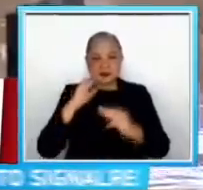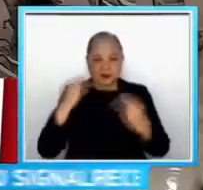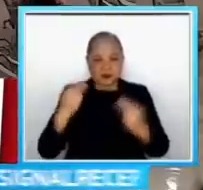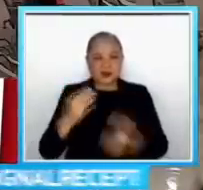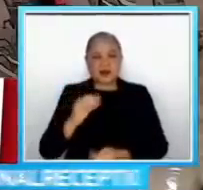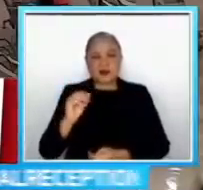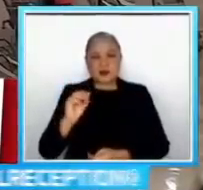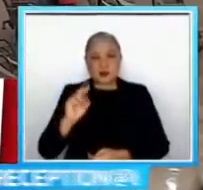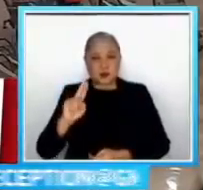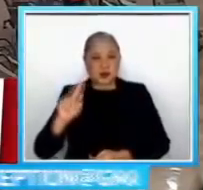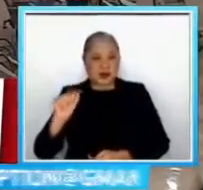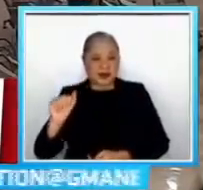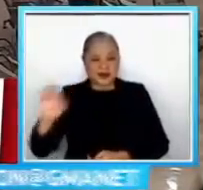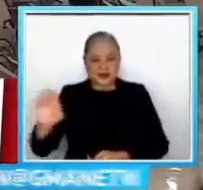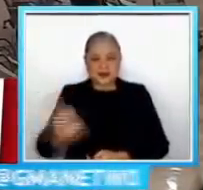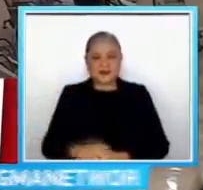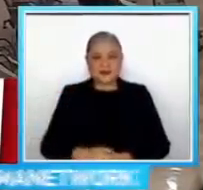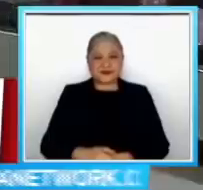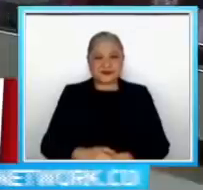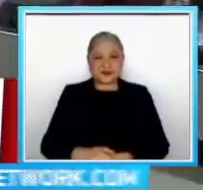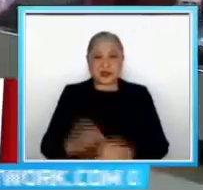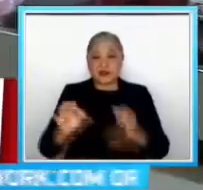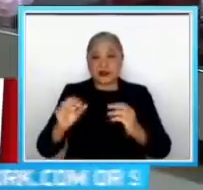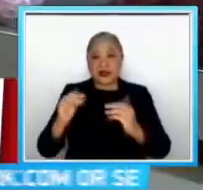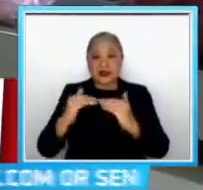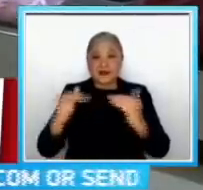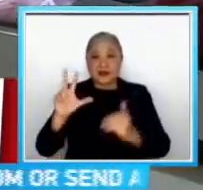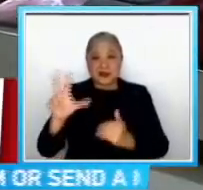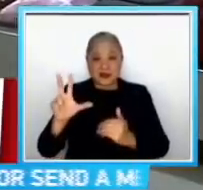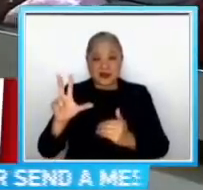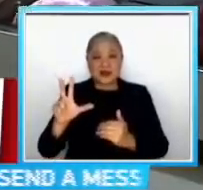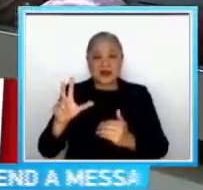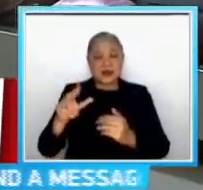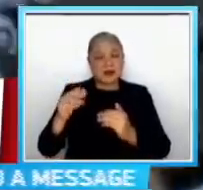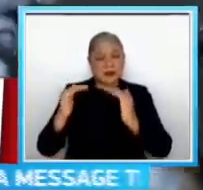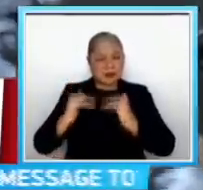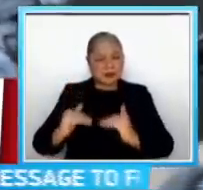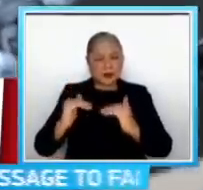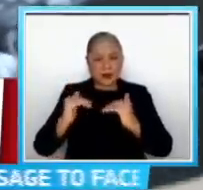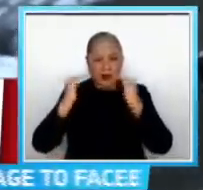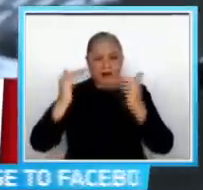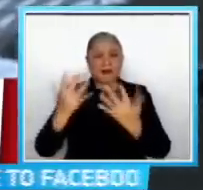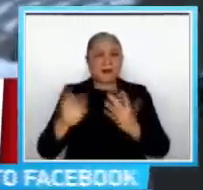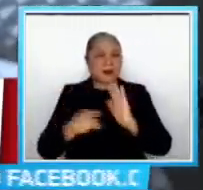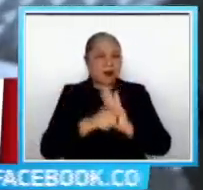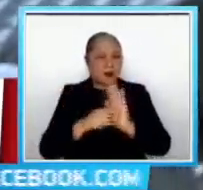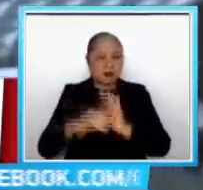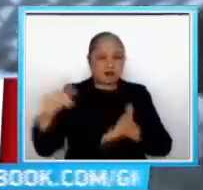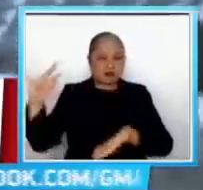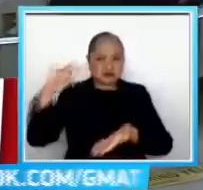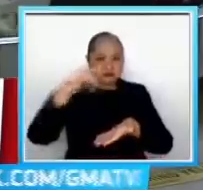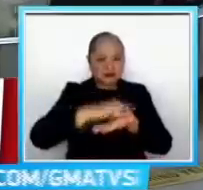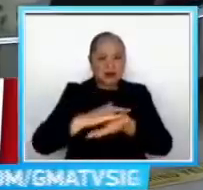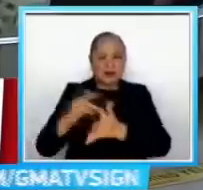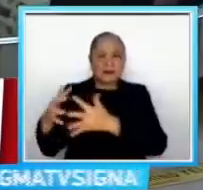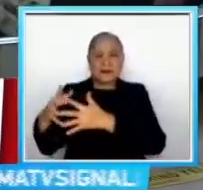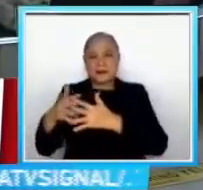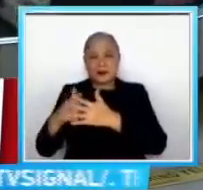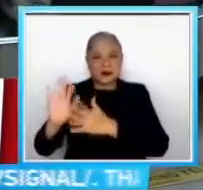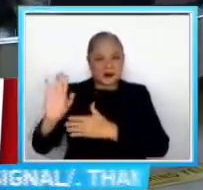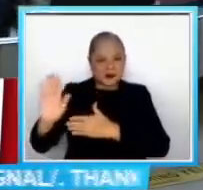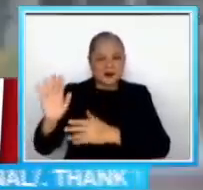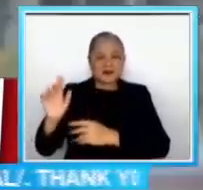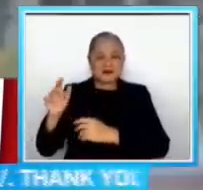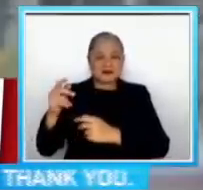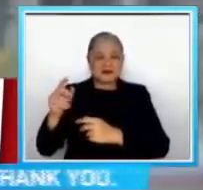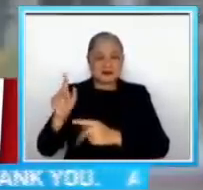Arab Emirates Kapag Level 3 o higher ang lugar, pinagbabawalan muna bumiyahe riyan ng Amerika ang kanilang mga residente na